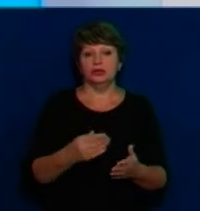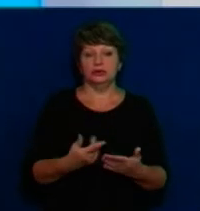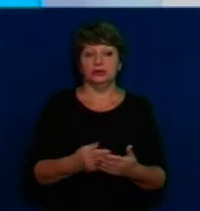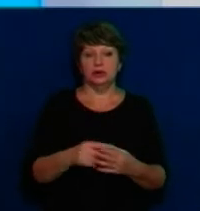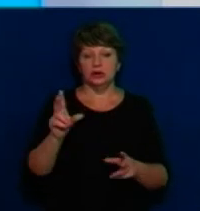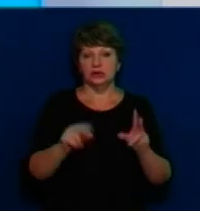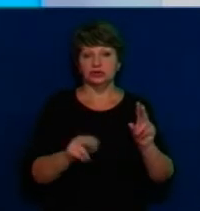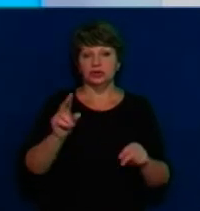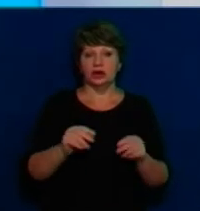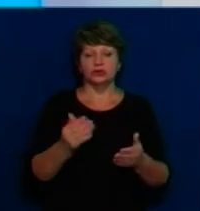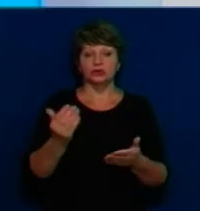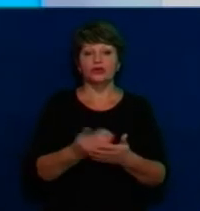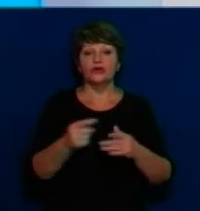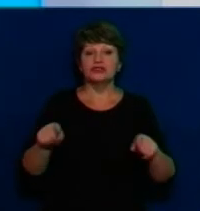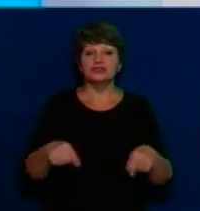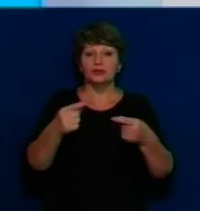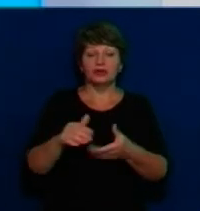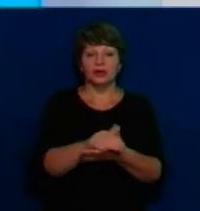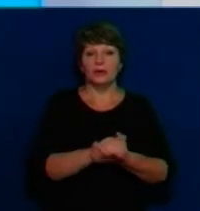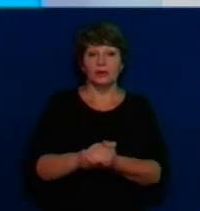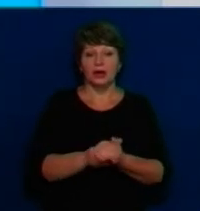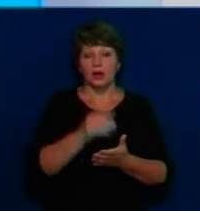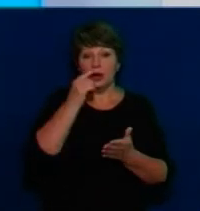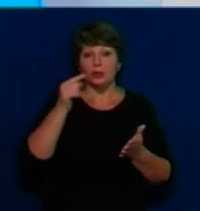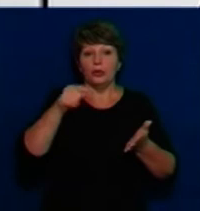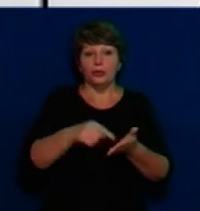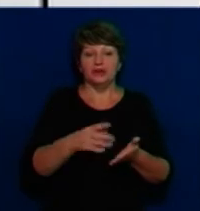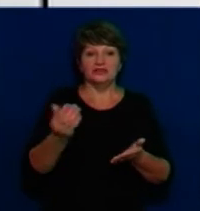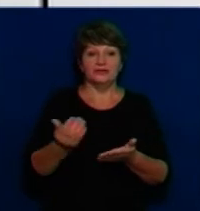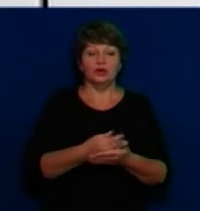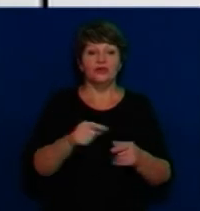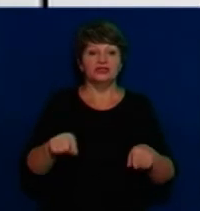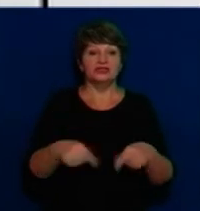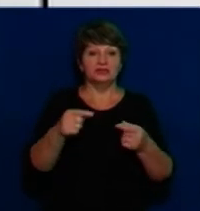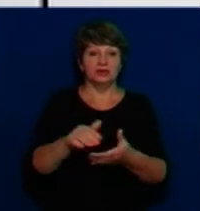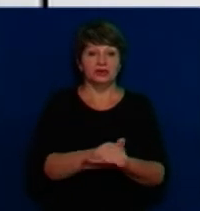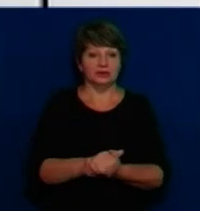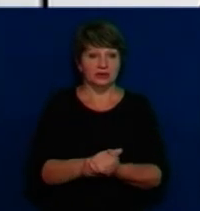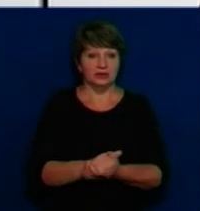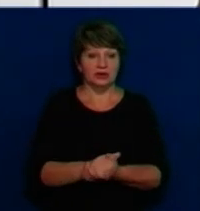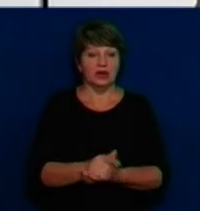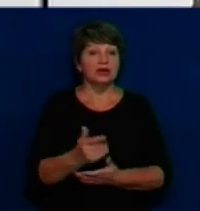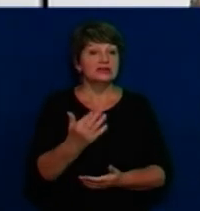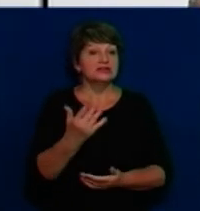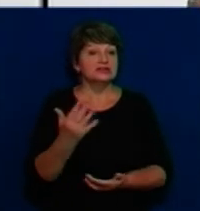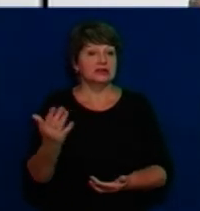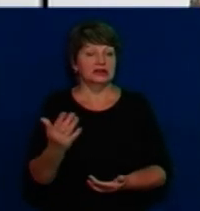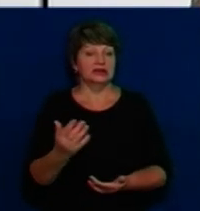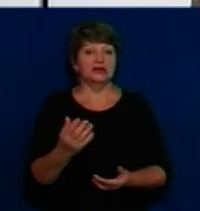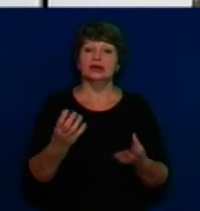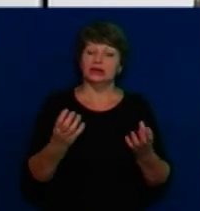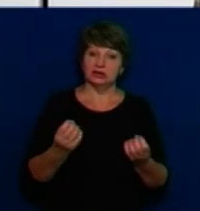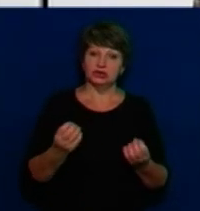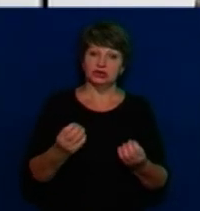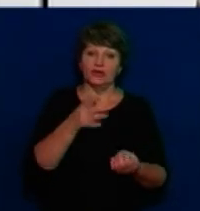територіальних громад потрапити до державного бюджету. Тобто, реально, скільки є часу у депутатів для того, щоб зібрати додатково думки громади,